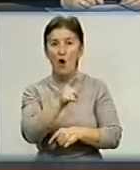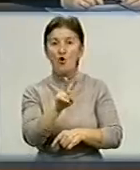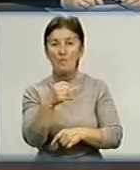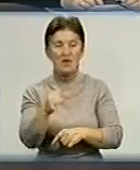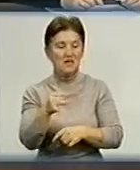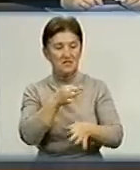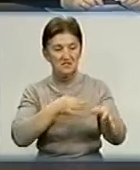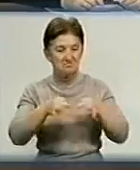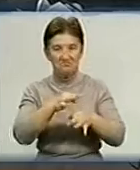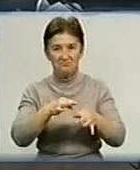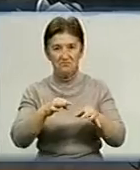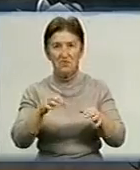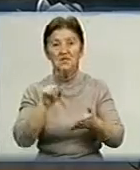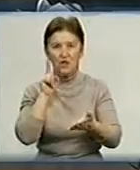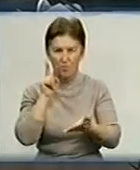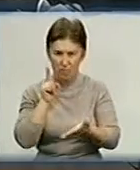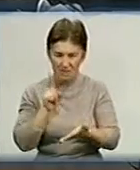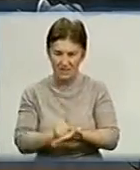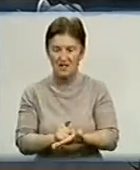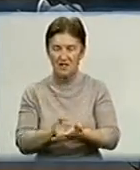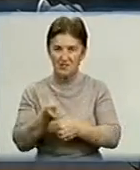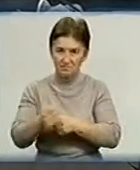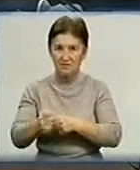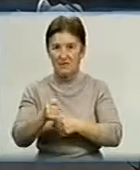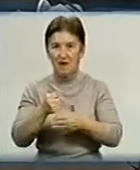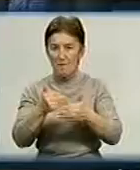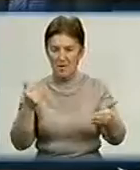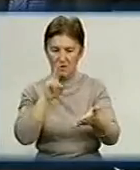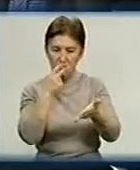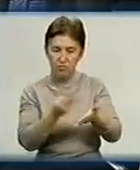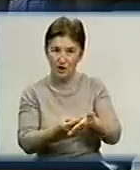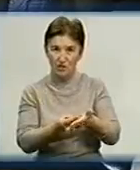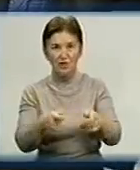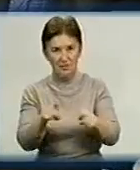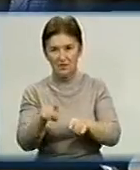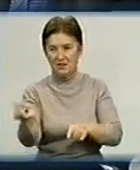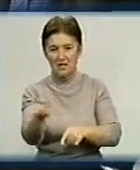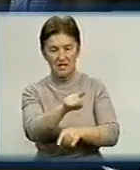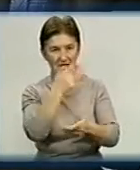обговорень вирішили зобов'язати владу на місцях на наступний рік передбачити гроші на відповідні цілі.